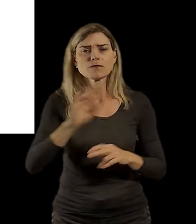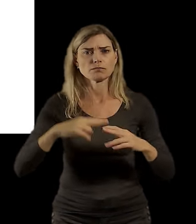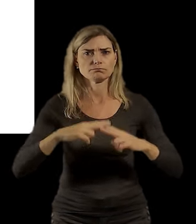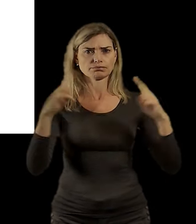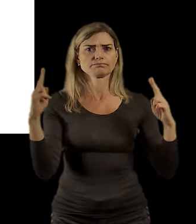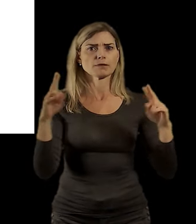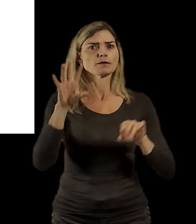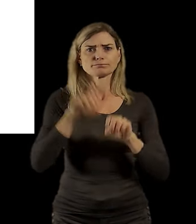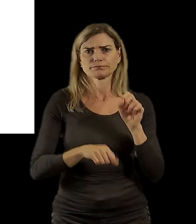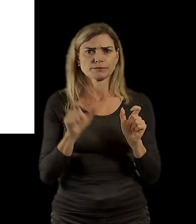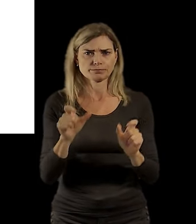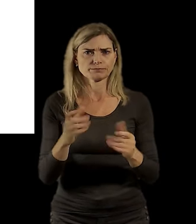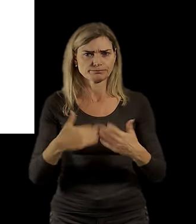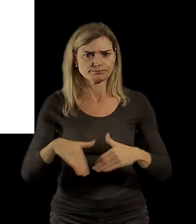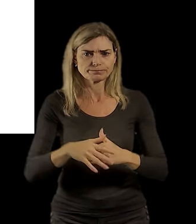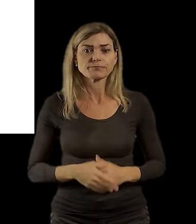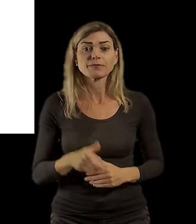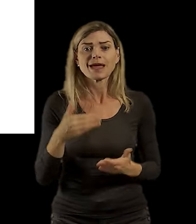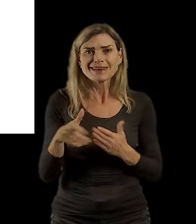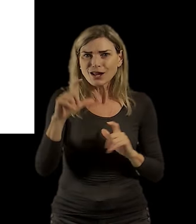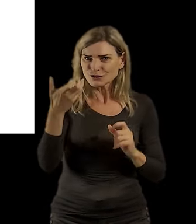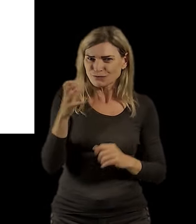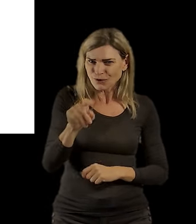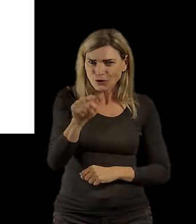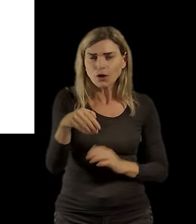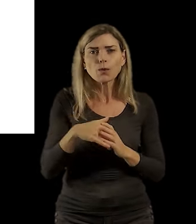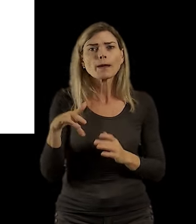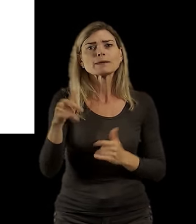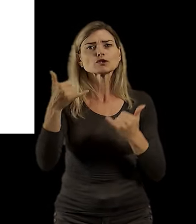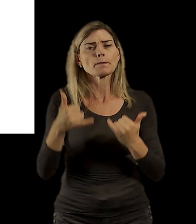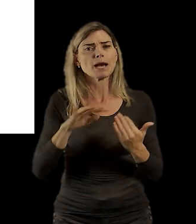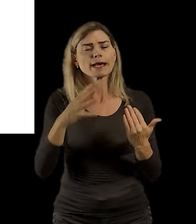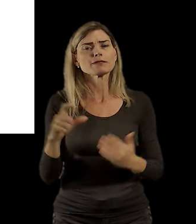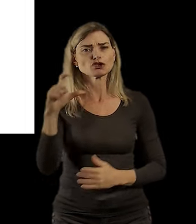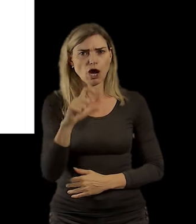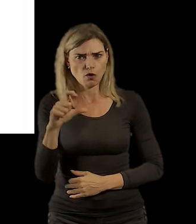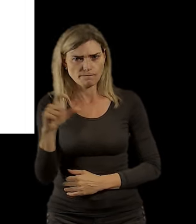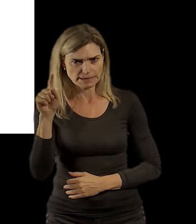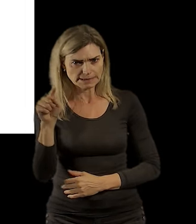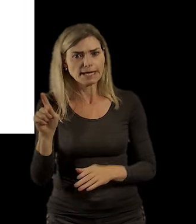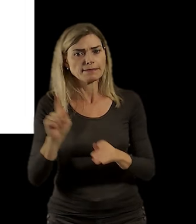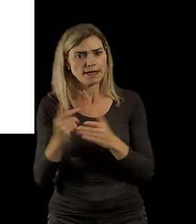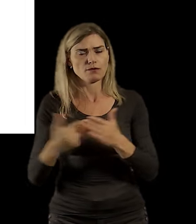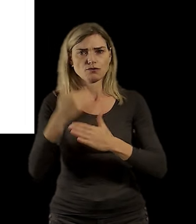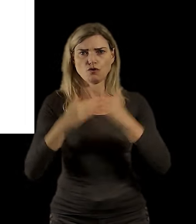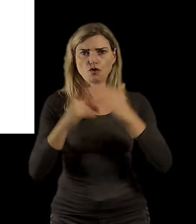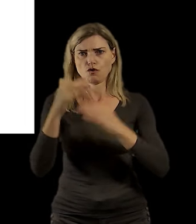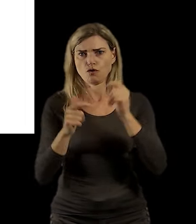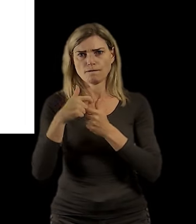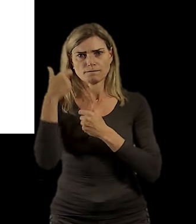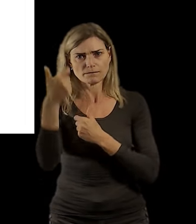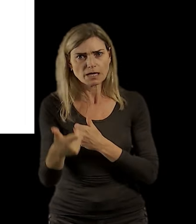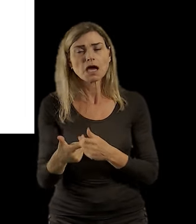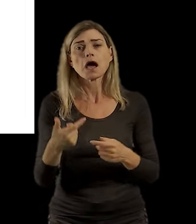další lávka v Čakovicích, kde investujeme do té cykloinfrastruktury. Nejsou to jenom Čakovice, jsou to i